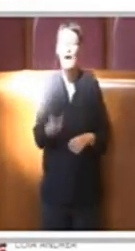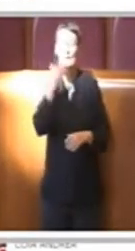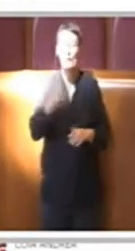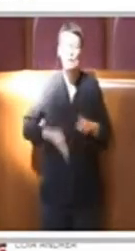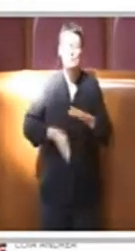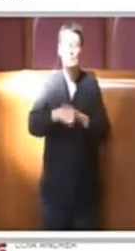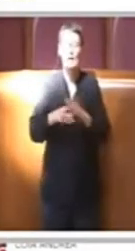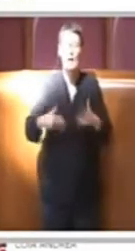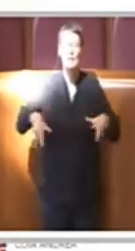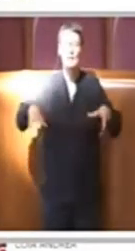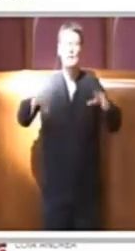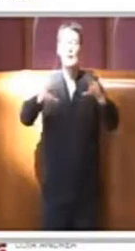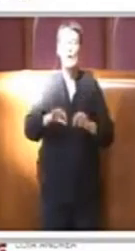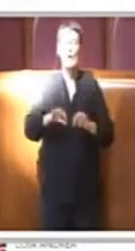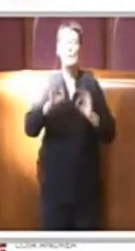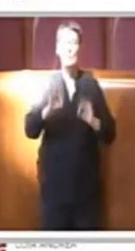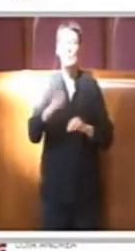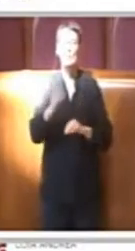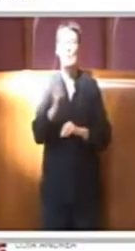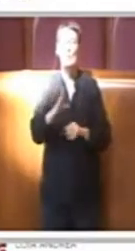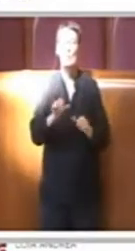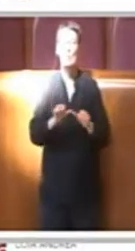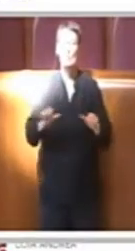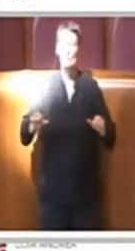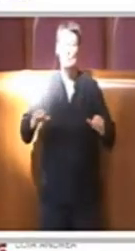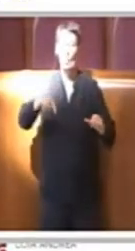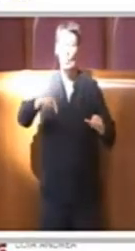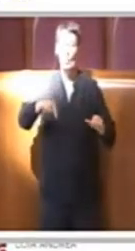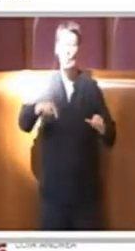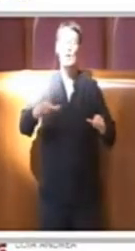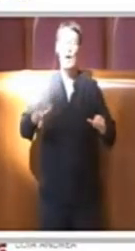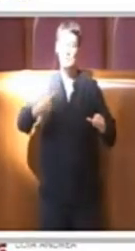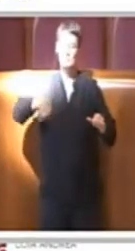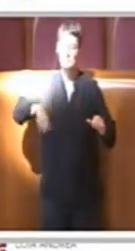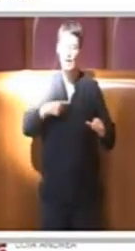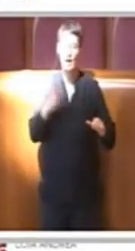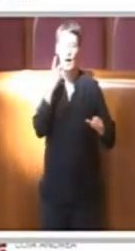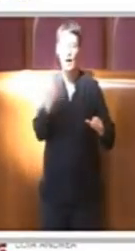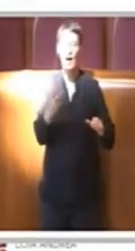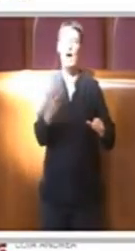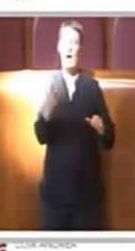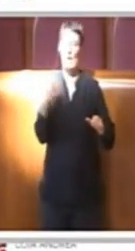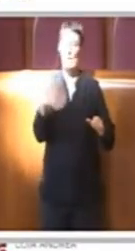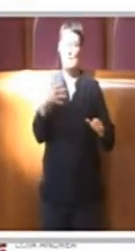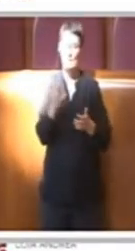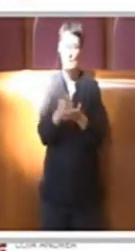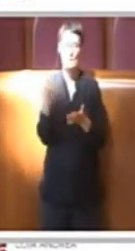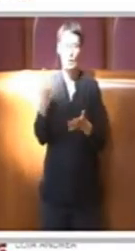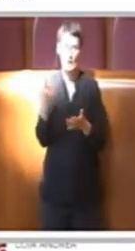noi l'abbiamo reputato un segnale fondamentale importante,